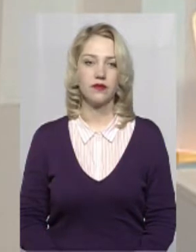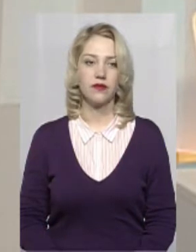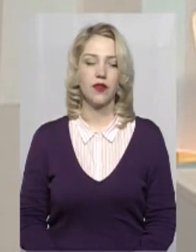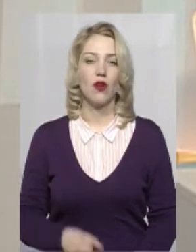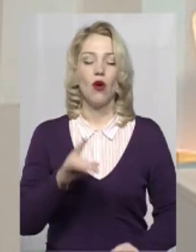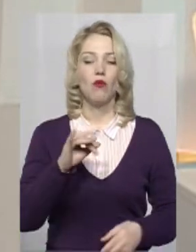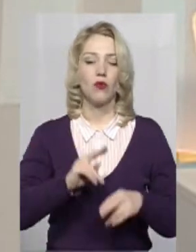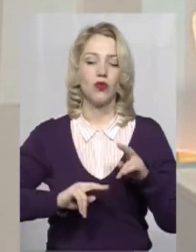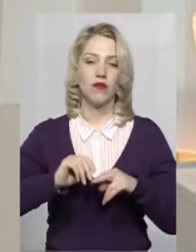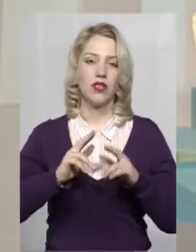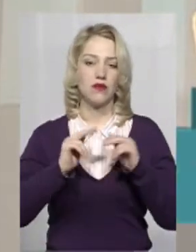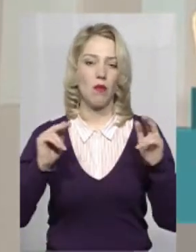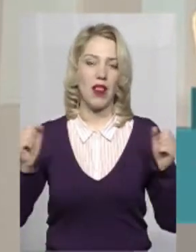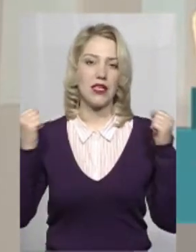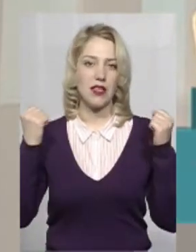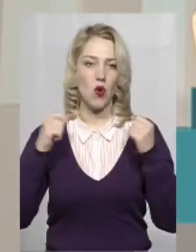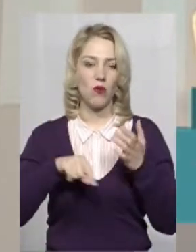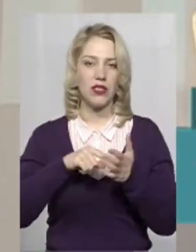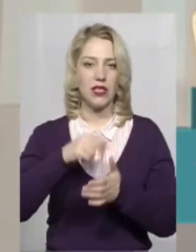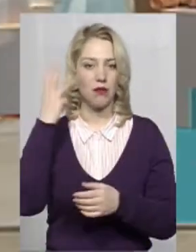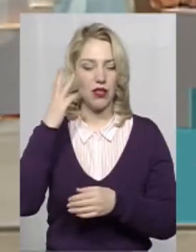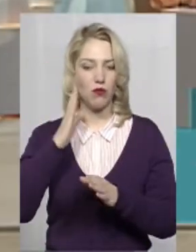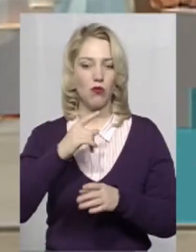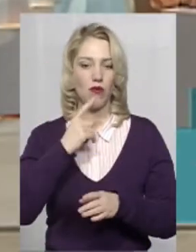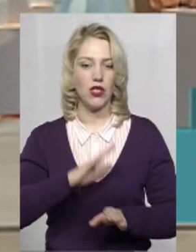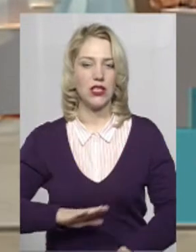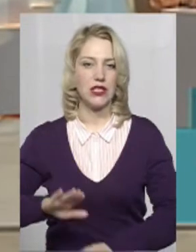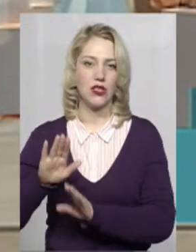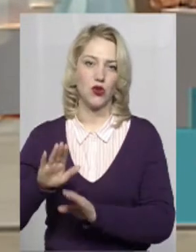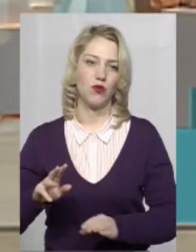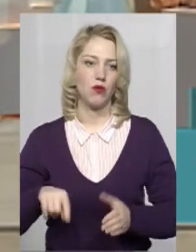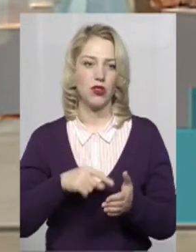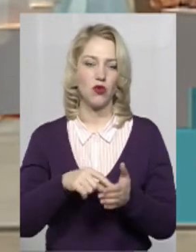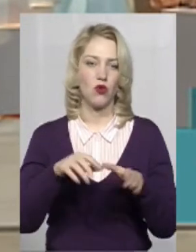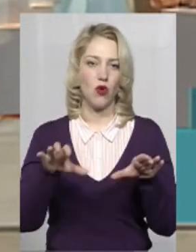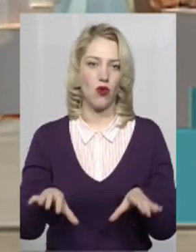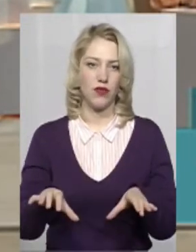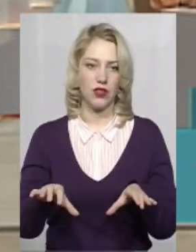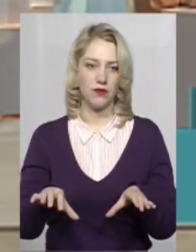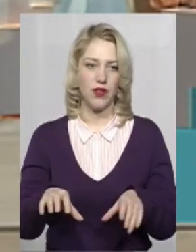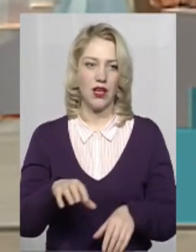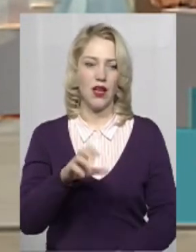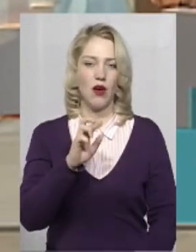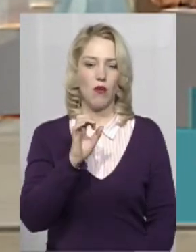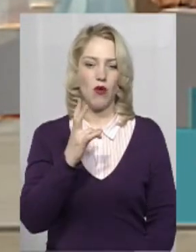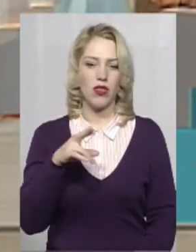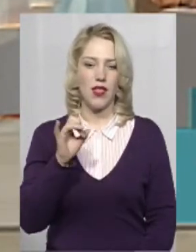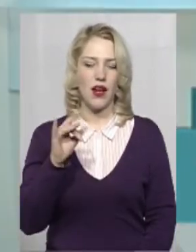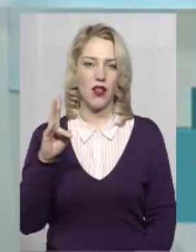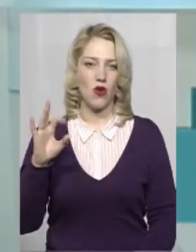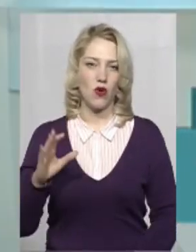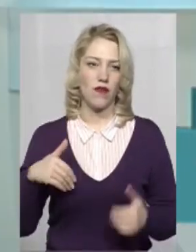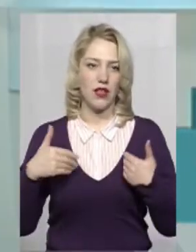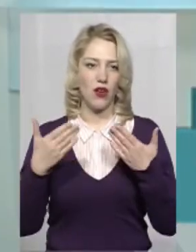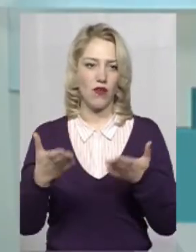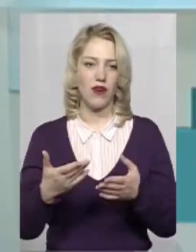Про будівництво палацу спорту у Хмельницькому ми будемо говорити з заступником міського голови Андрієм Бондаренком. Вітаю вас,